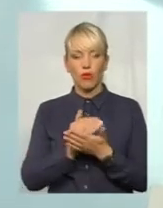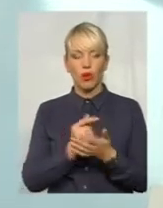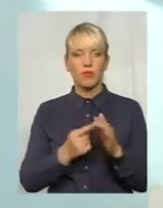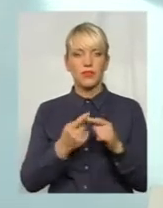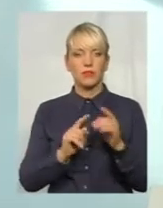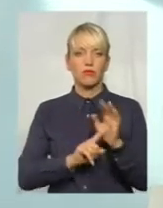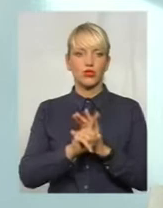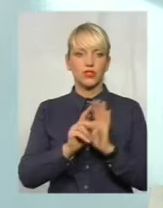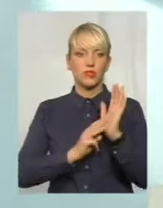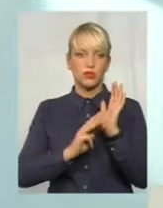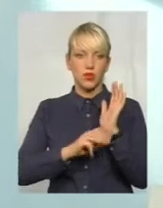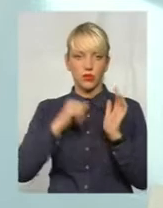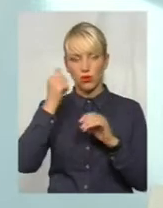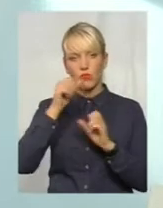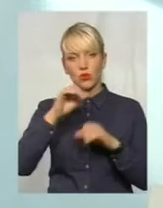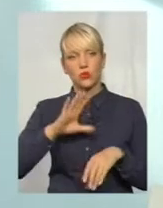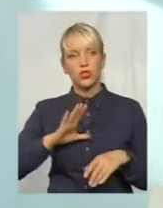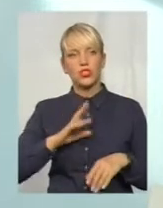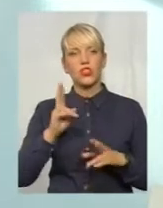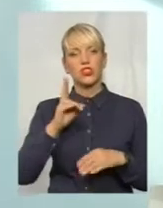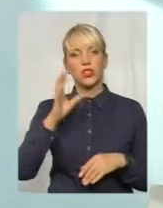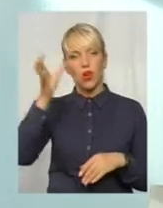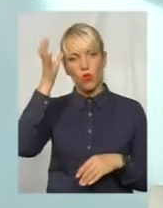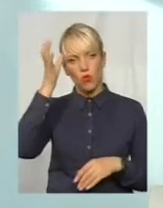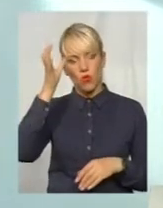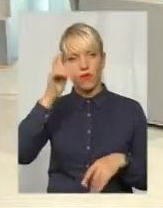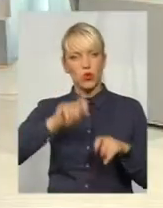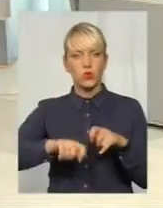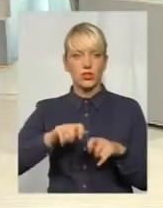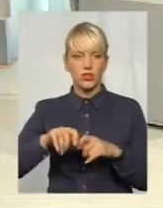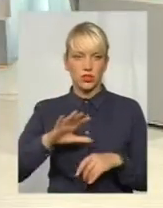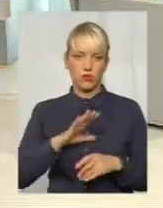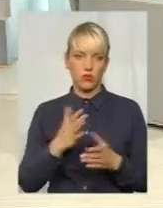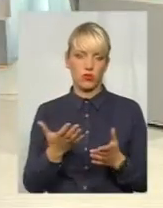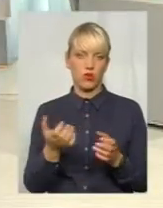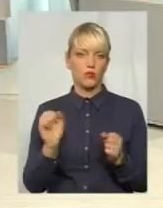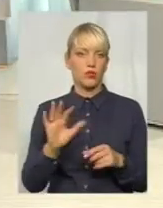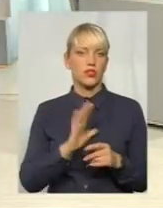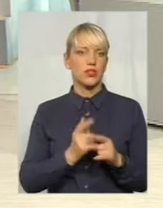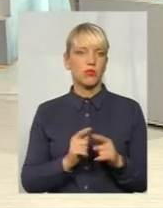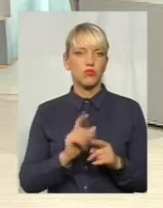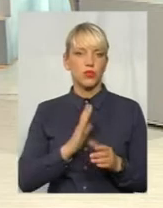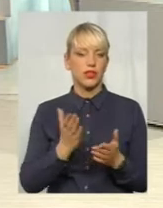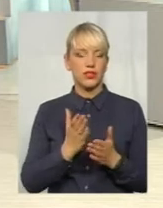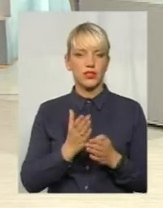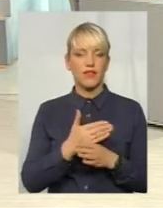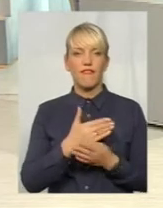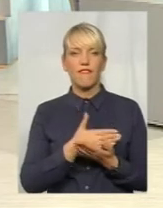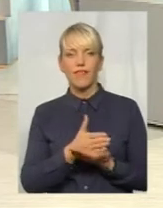Можливо, це було чиєсь наукове дослідження, можливо, це були якісь відхилення від